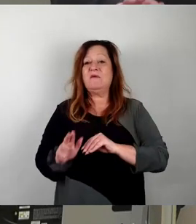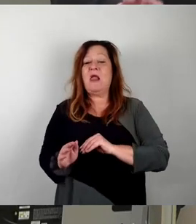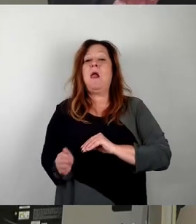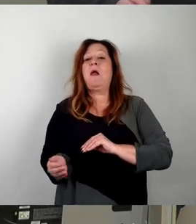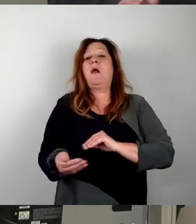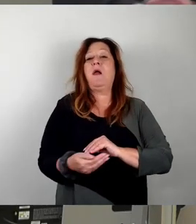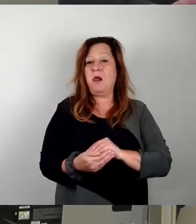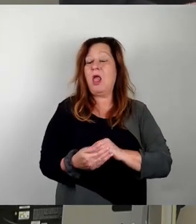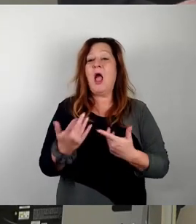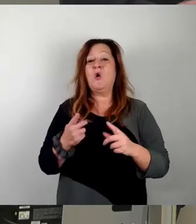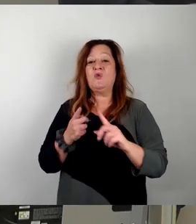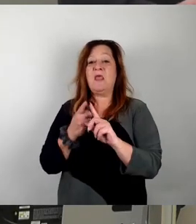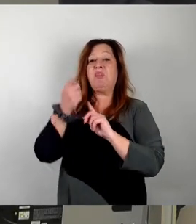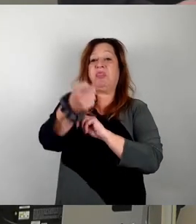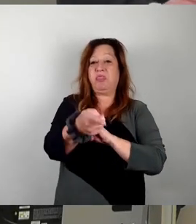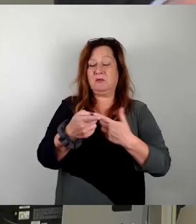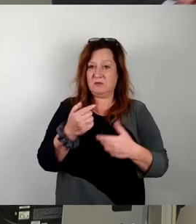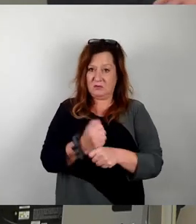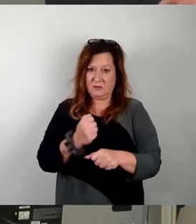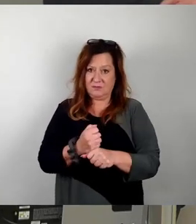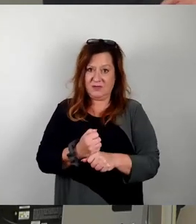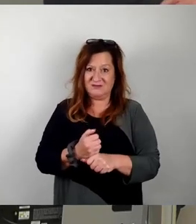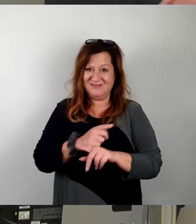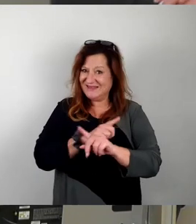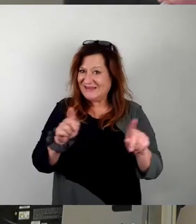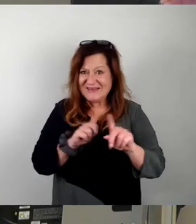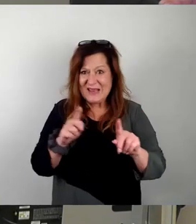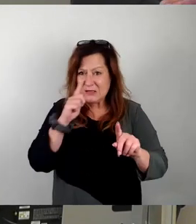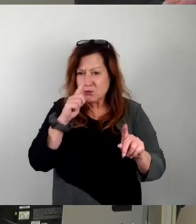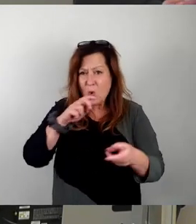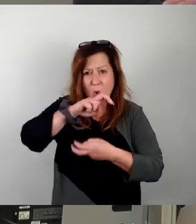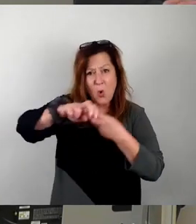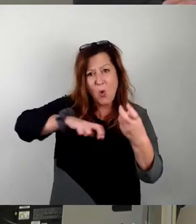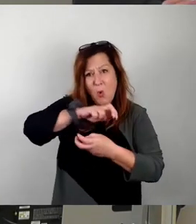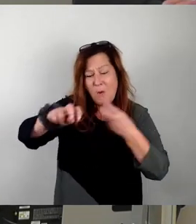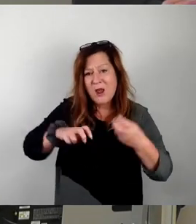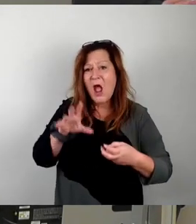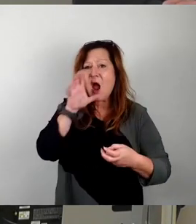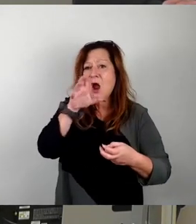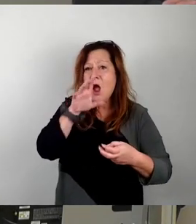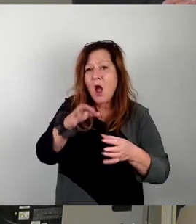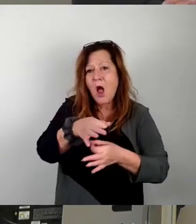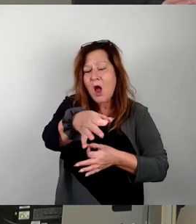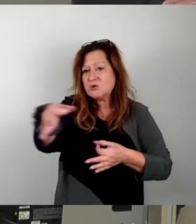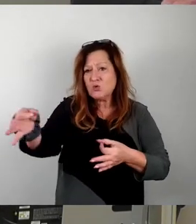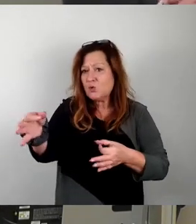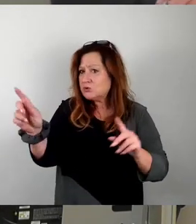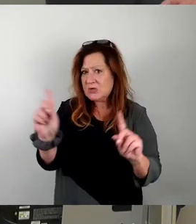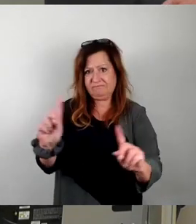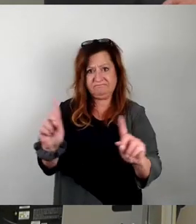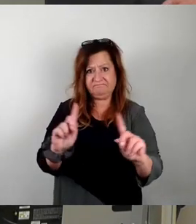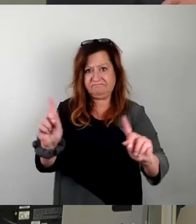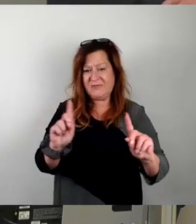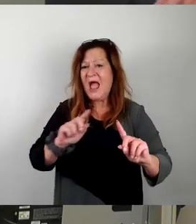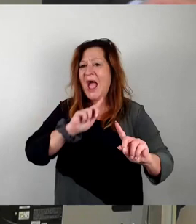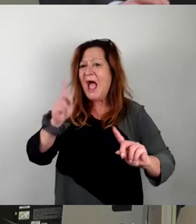hinausgeschossen. Hier soll nämlich nicht nur ein grundsätzlicher Umgang mit dem Garagengrundstück beschlossen werden. Nein, es soll gleich für nahezu jedes